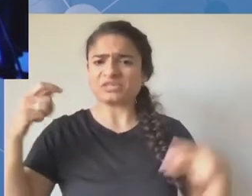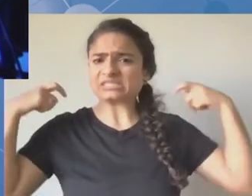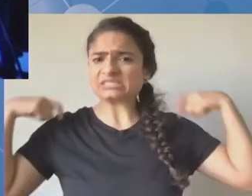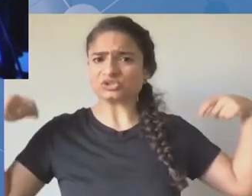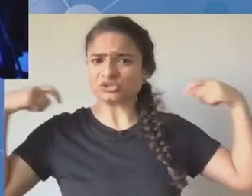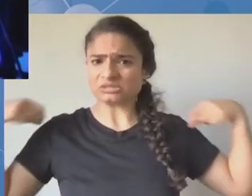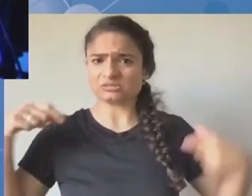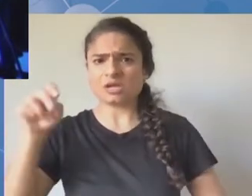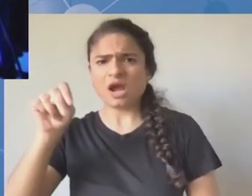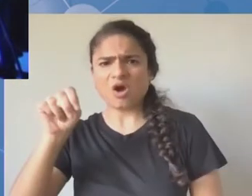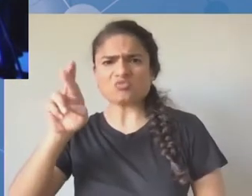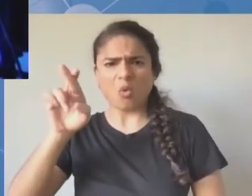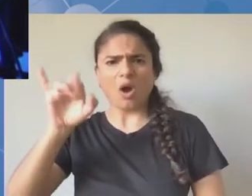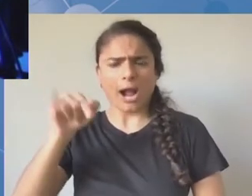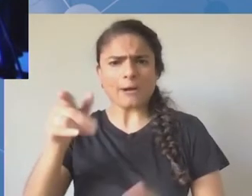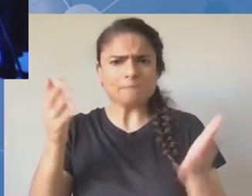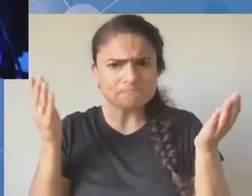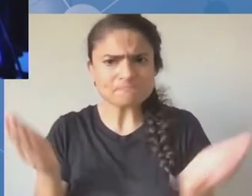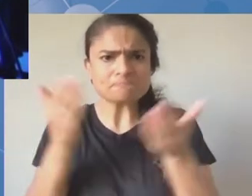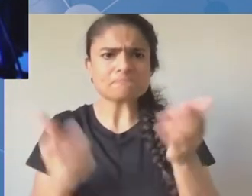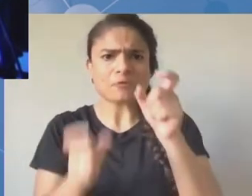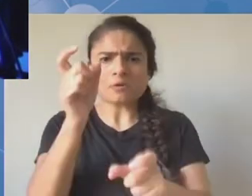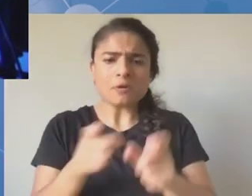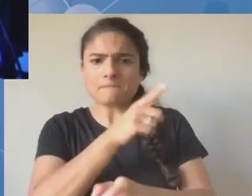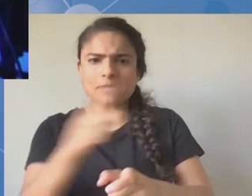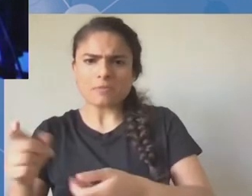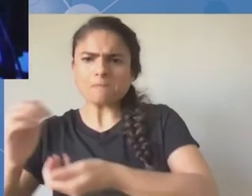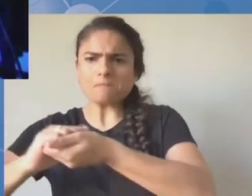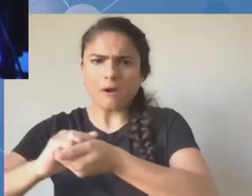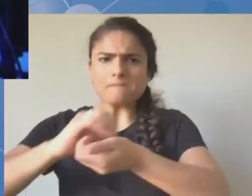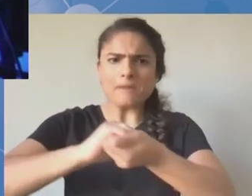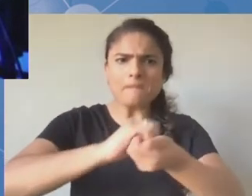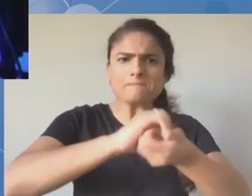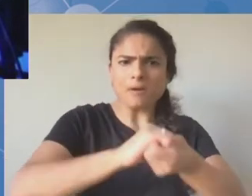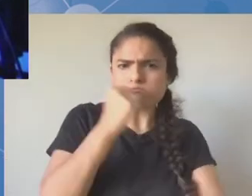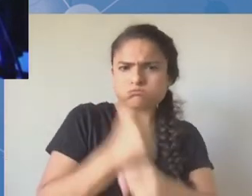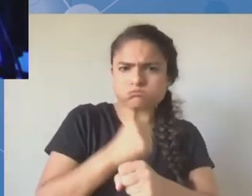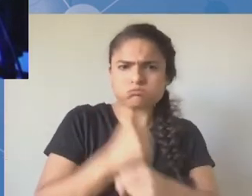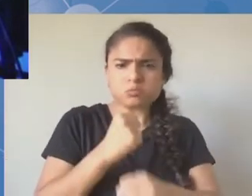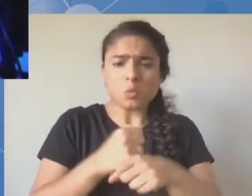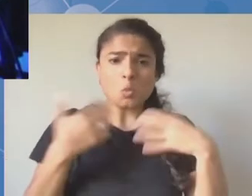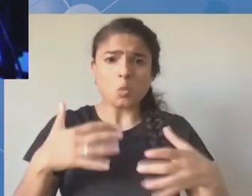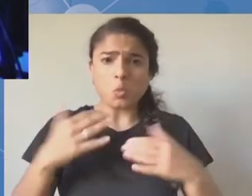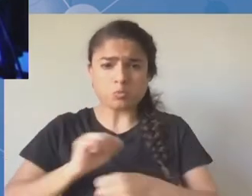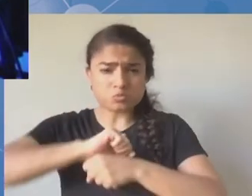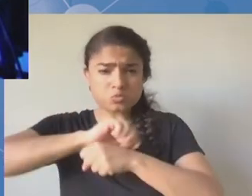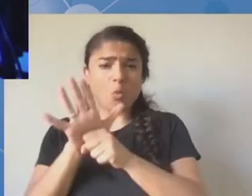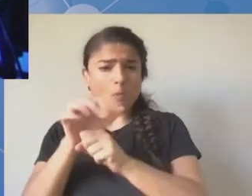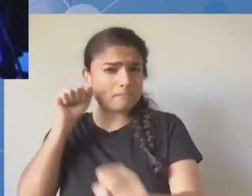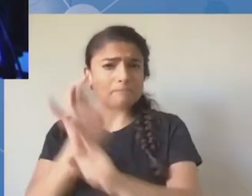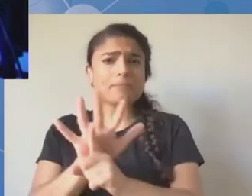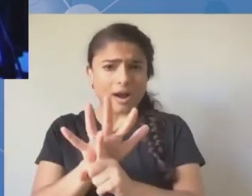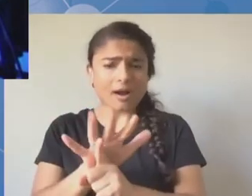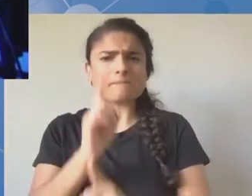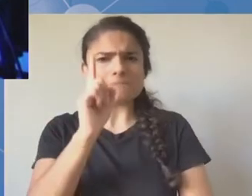inicjatyw NRI w zakresie wzmacniania współpracy pomiędzy różnymi interesariuszami w tych